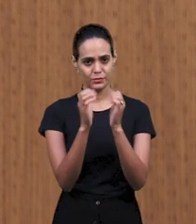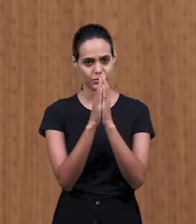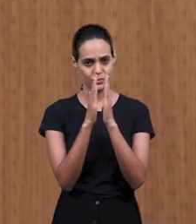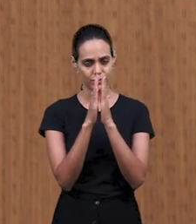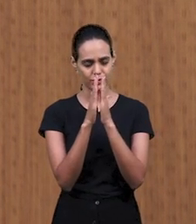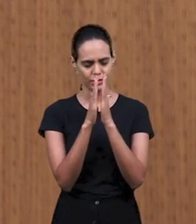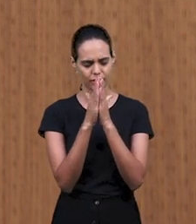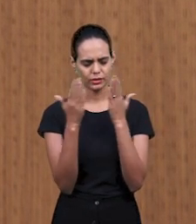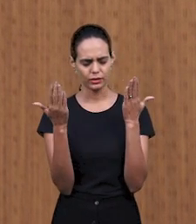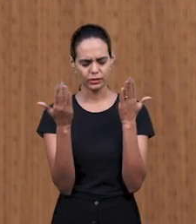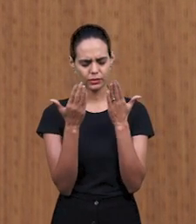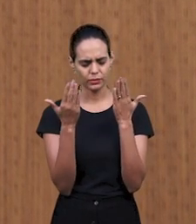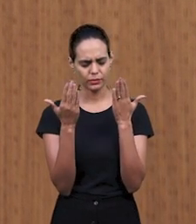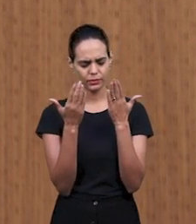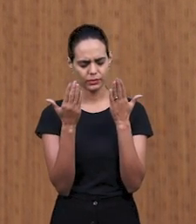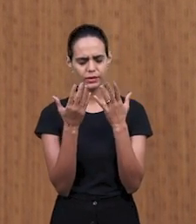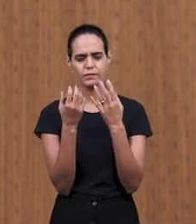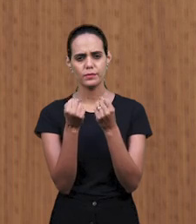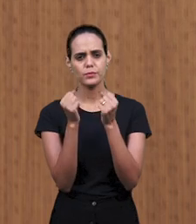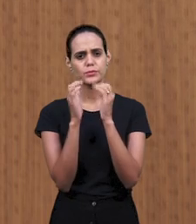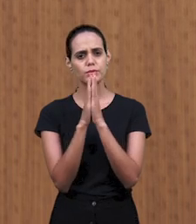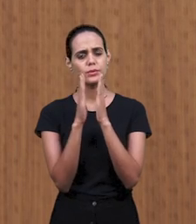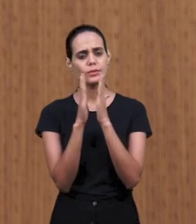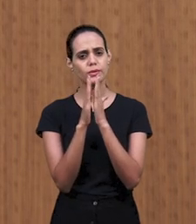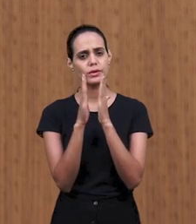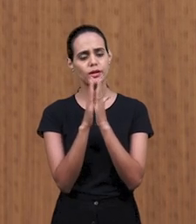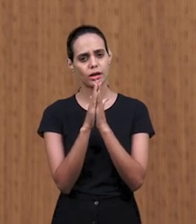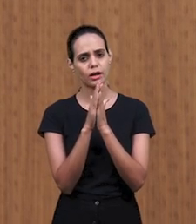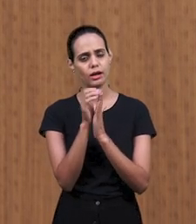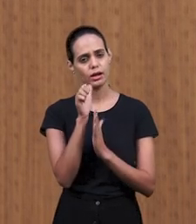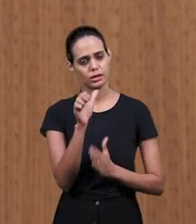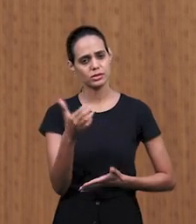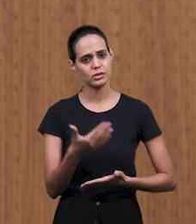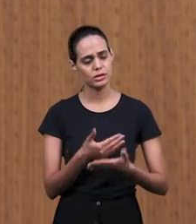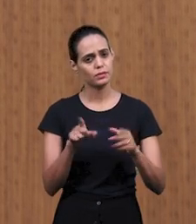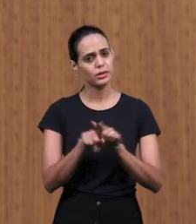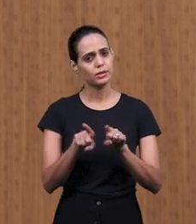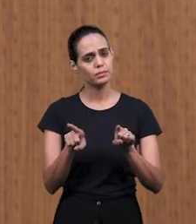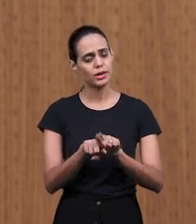чтобы эта сестра и другие, кто слышит нас,